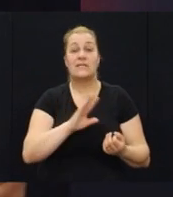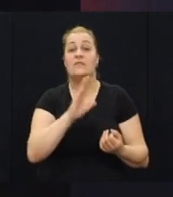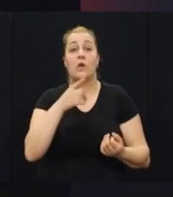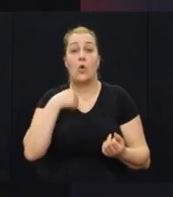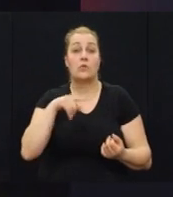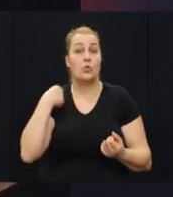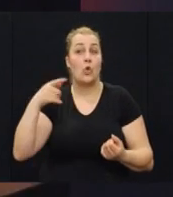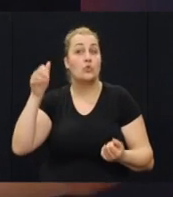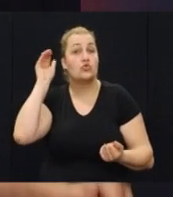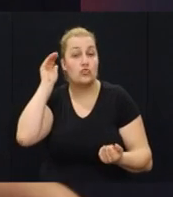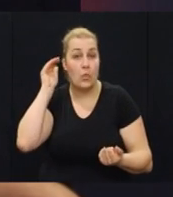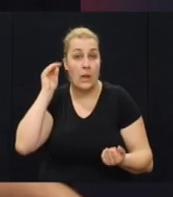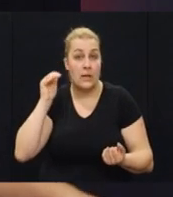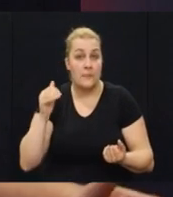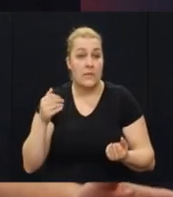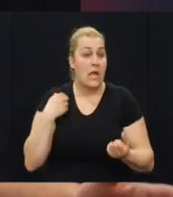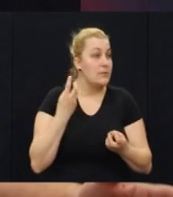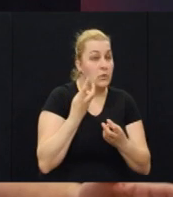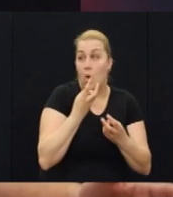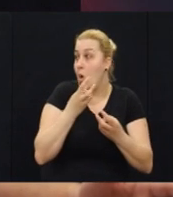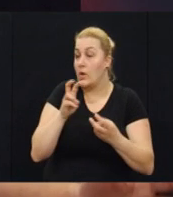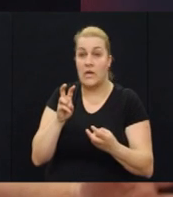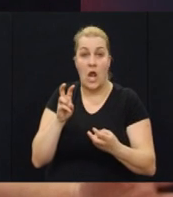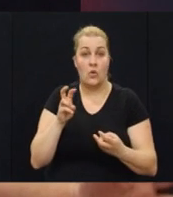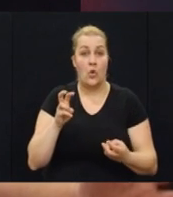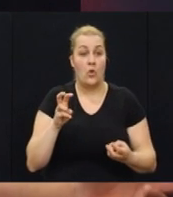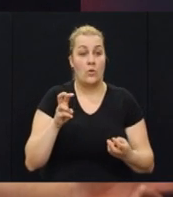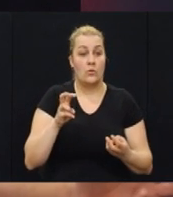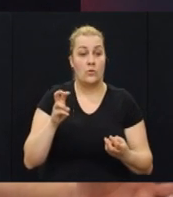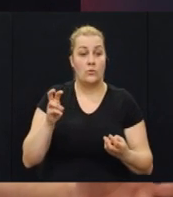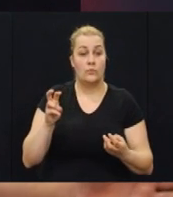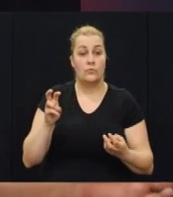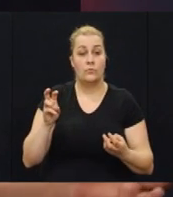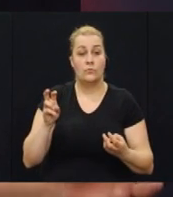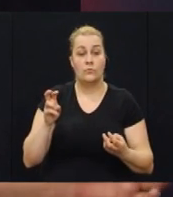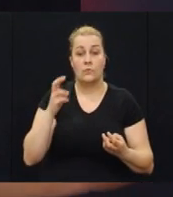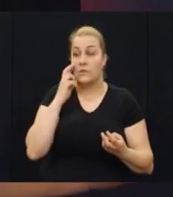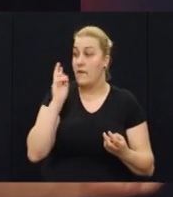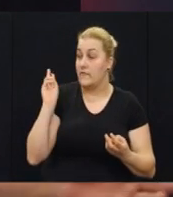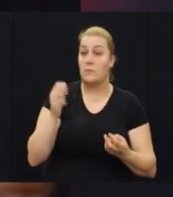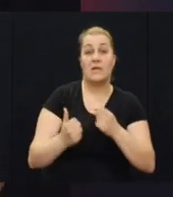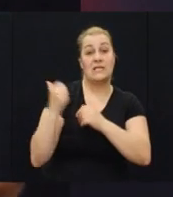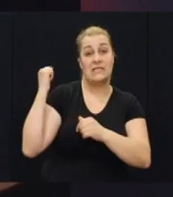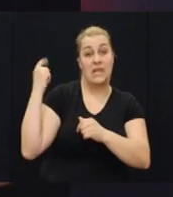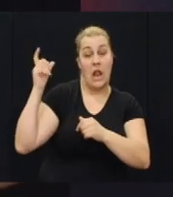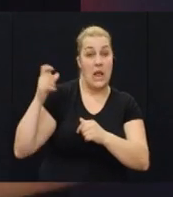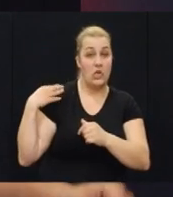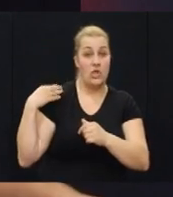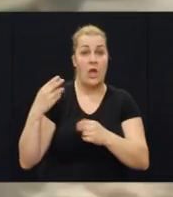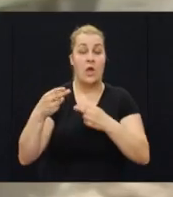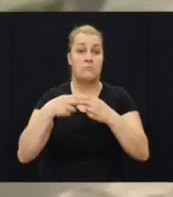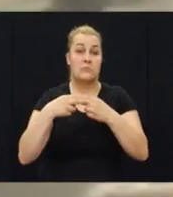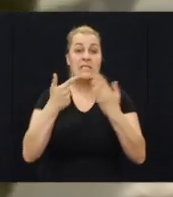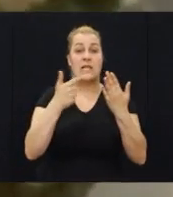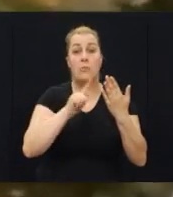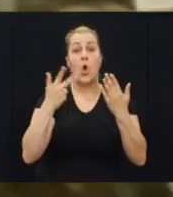pripadnike koji je to čuo. Ja sam se okrenuo ovako bočno, bočno sam se okrenuo iz meni iza leđa, nekih